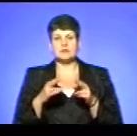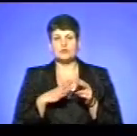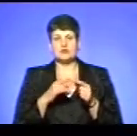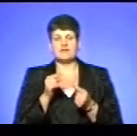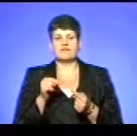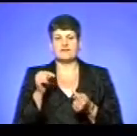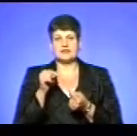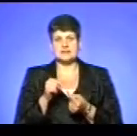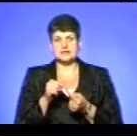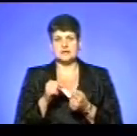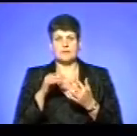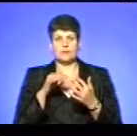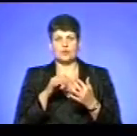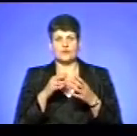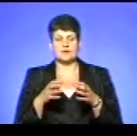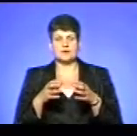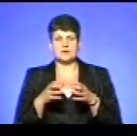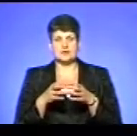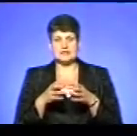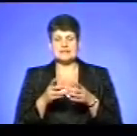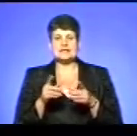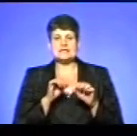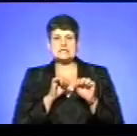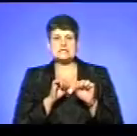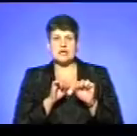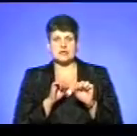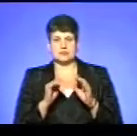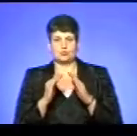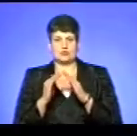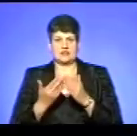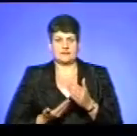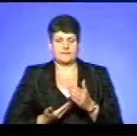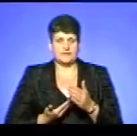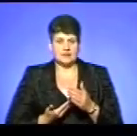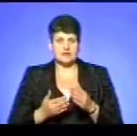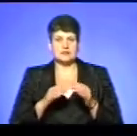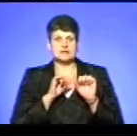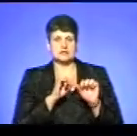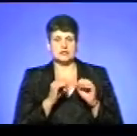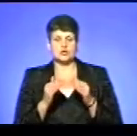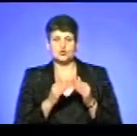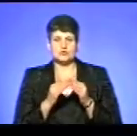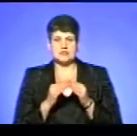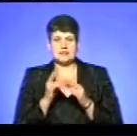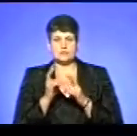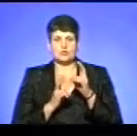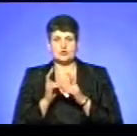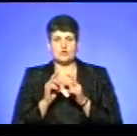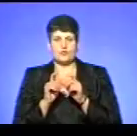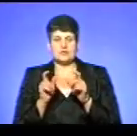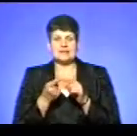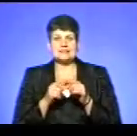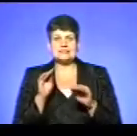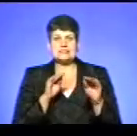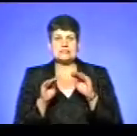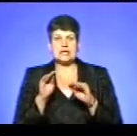визначені бойові дільниці, це в першу чергу захист житлових будинків, захист сусідніх промислових об'єктів, це був склад